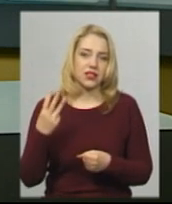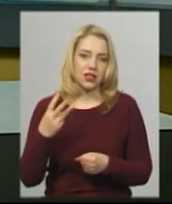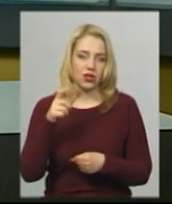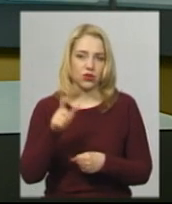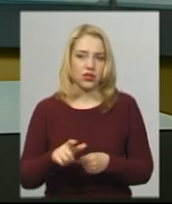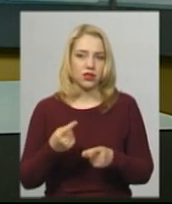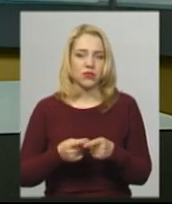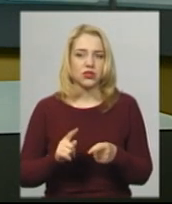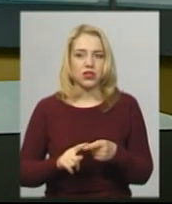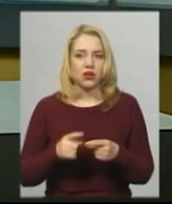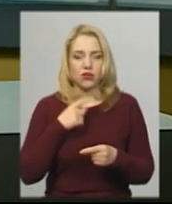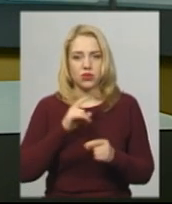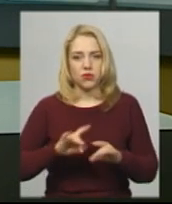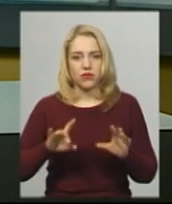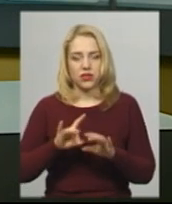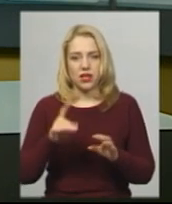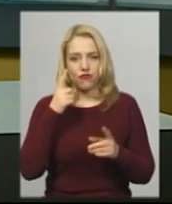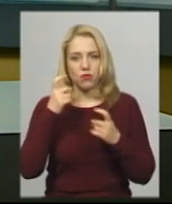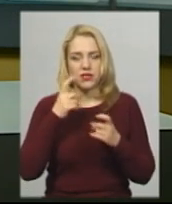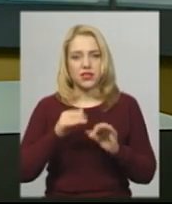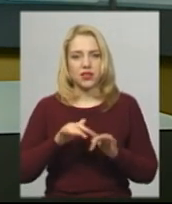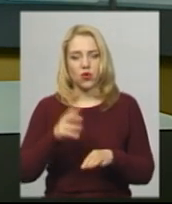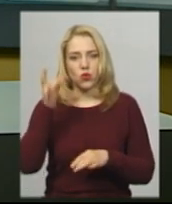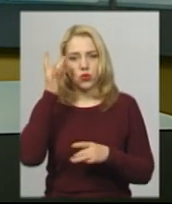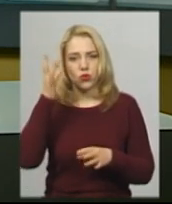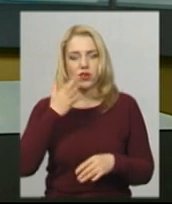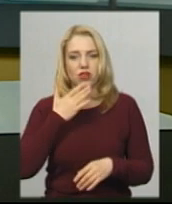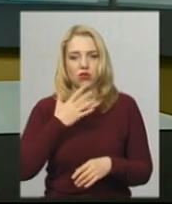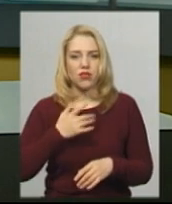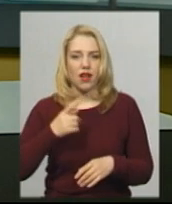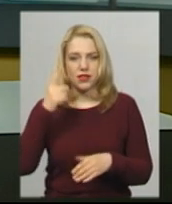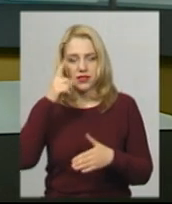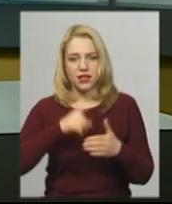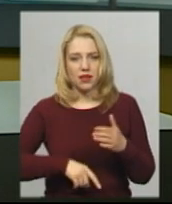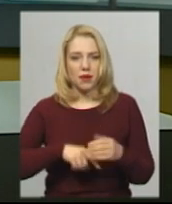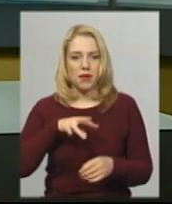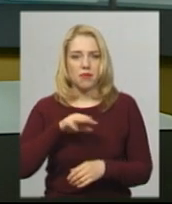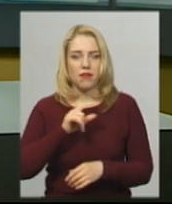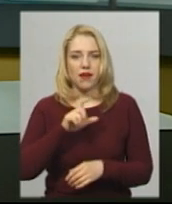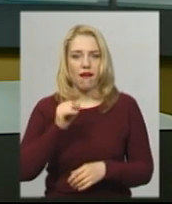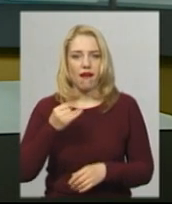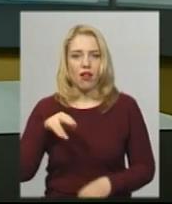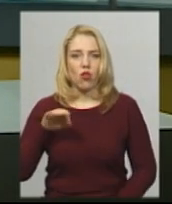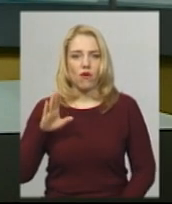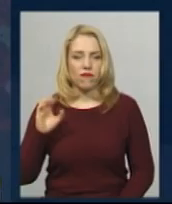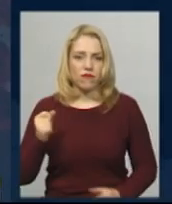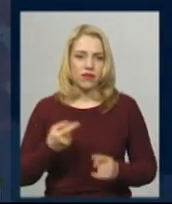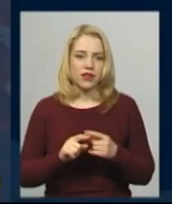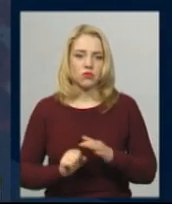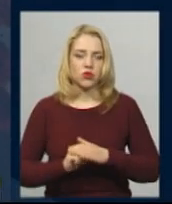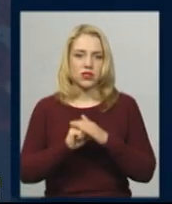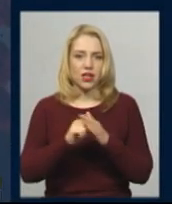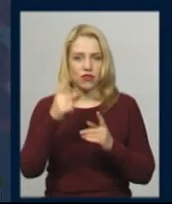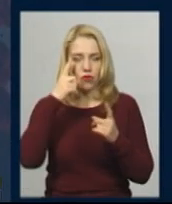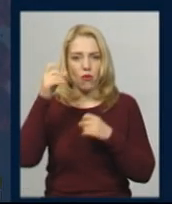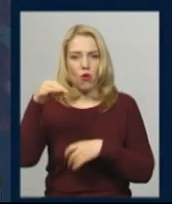управління інформаційної діяльності, культури, національностей та релігій Інна Михайлова із посиланням на інформацію обласного